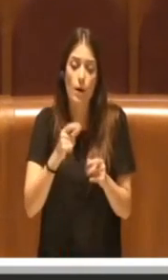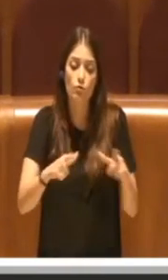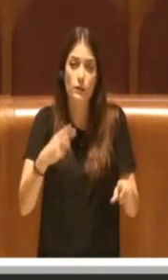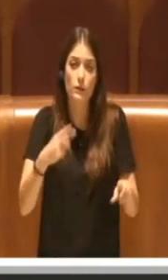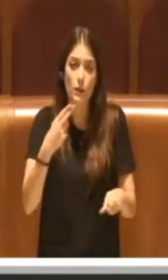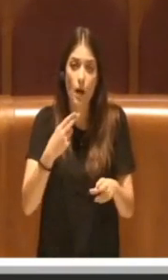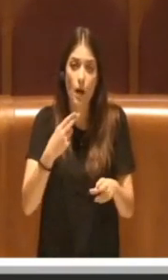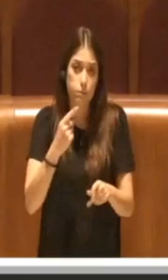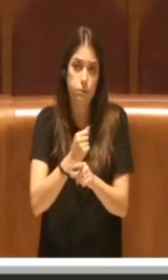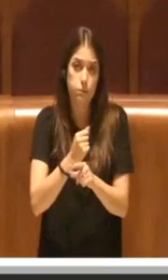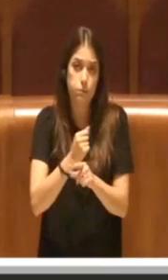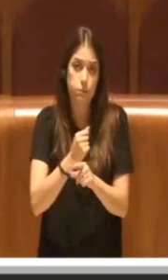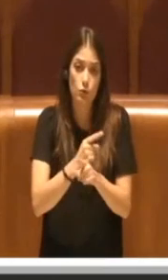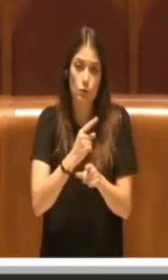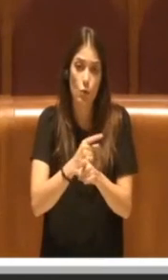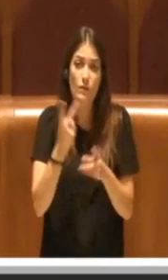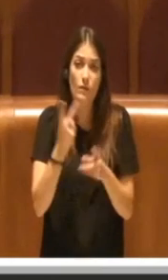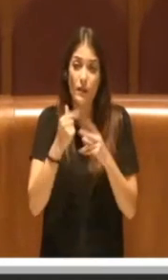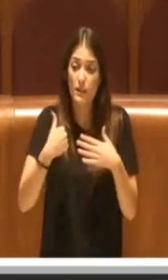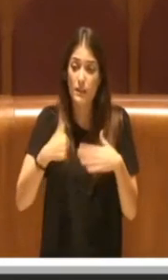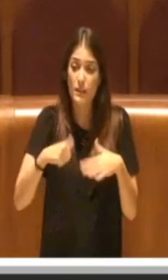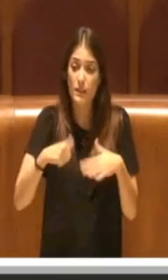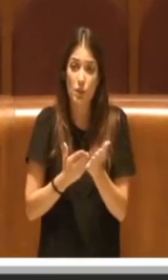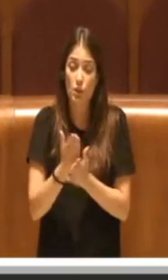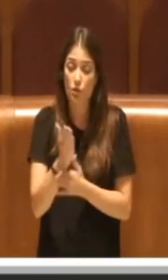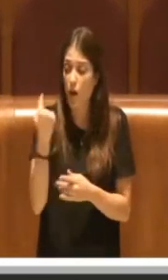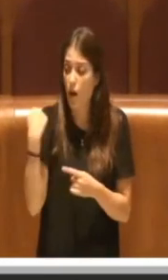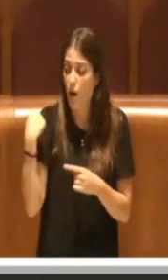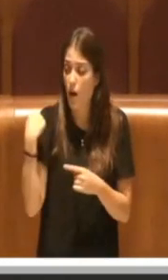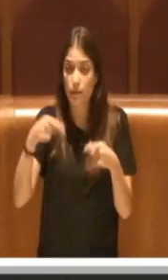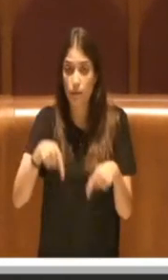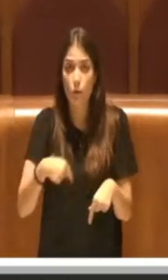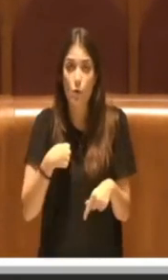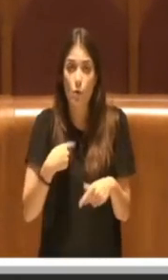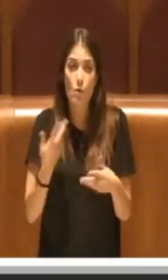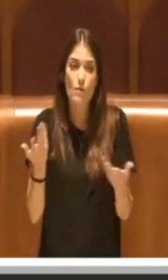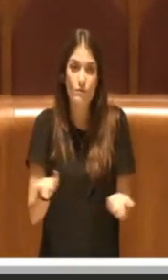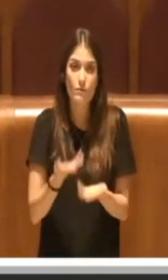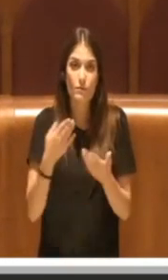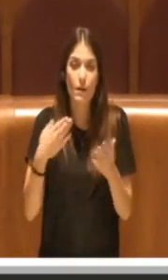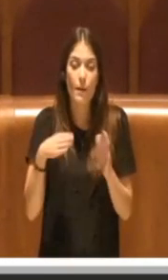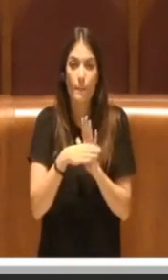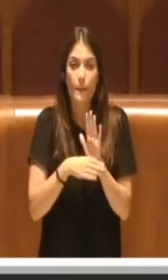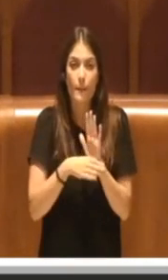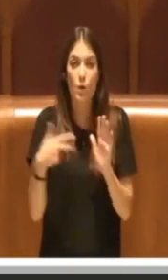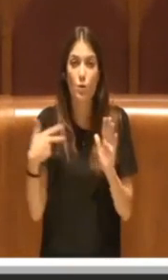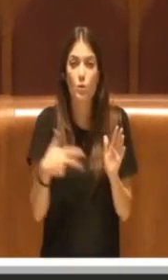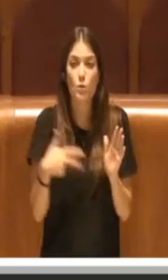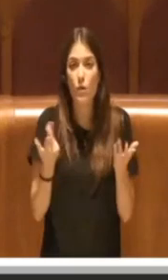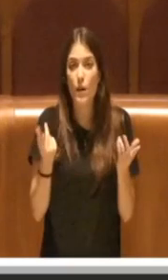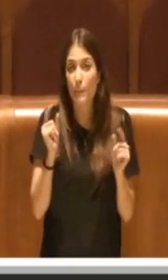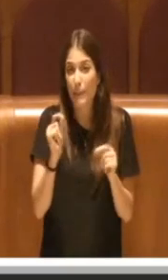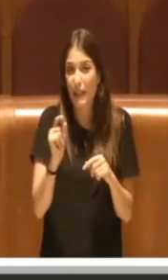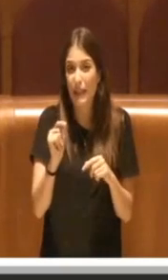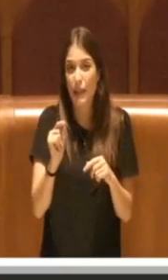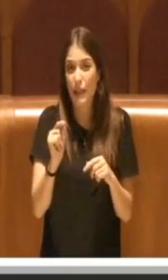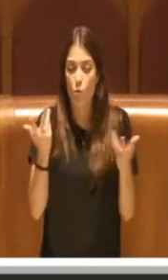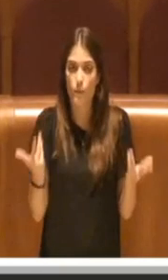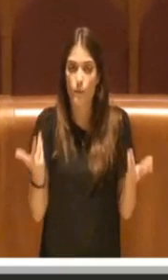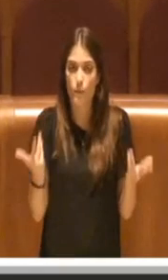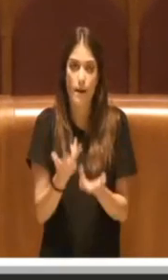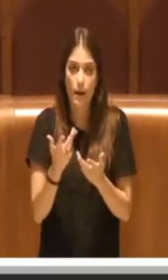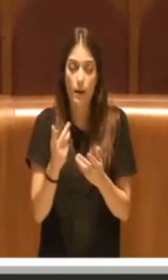sicuramente in 16 anni un minimo di piano sociale sarebbe stato anche necessario farlo